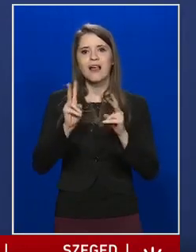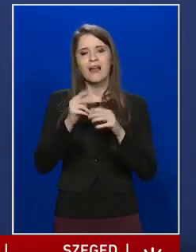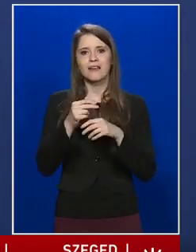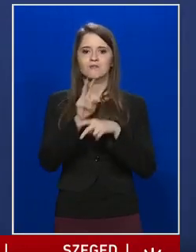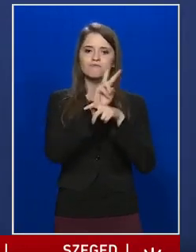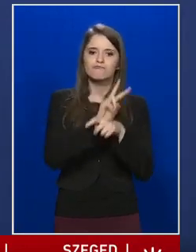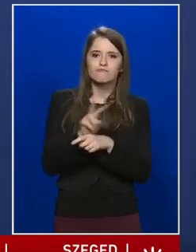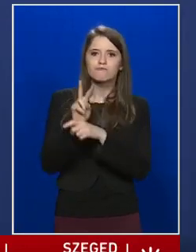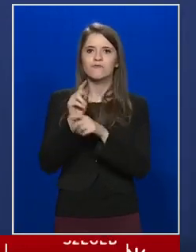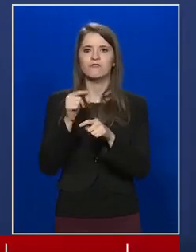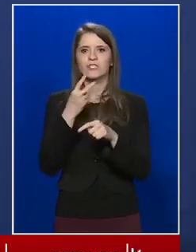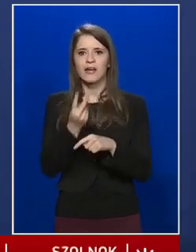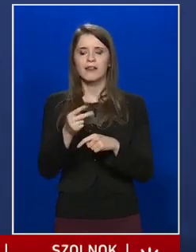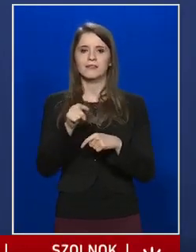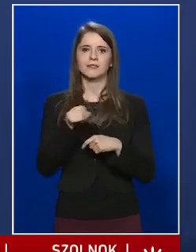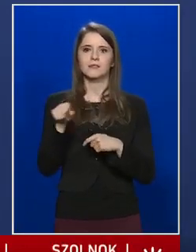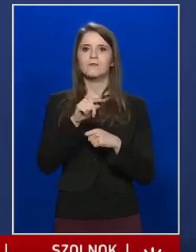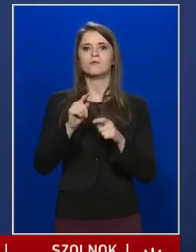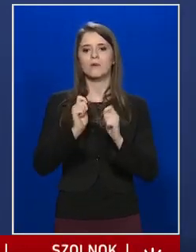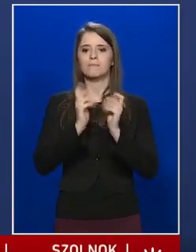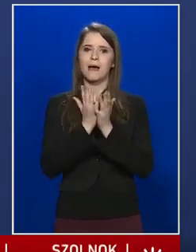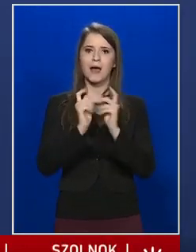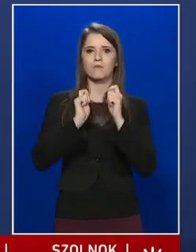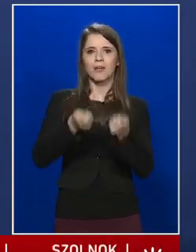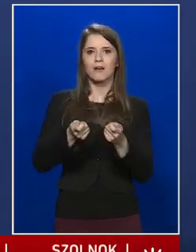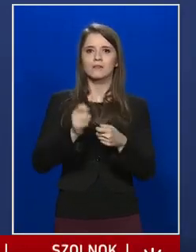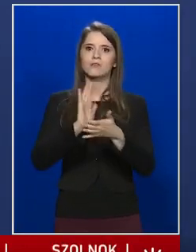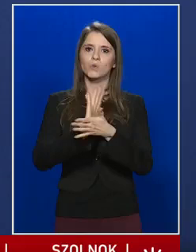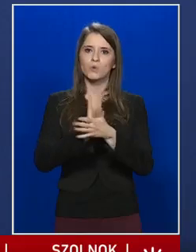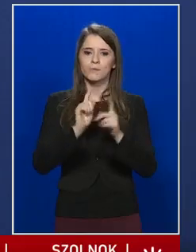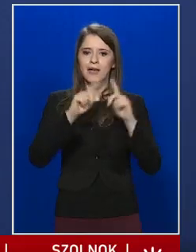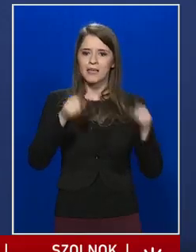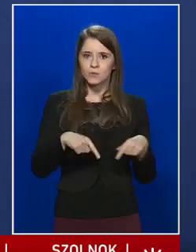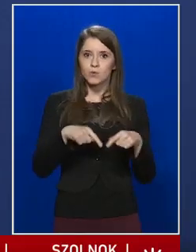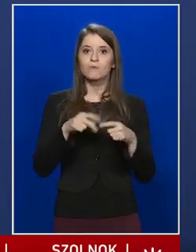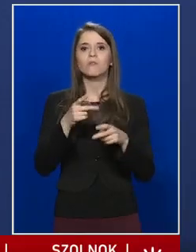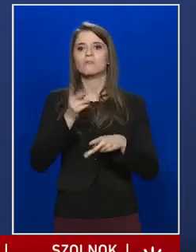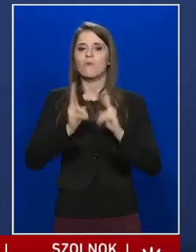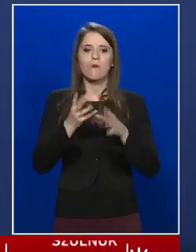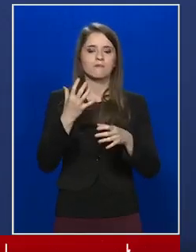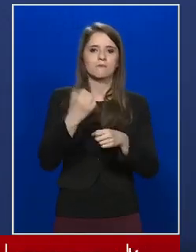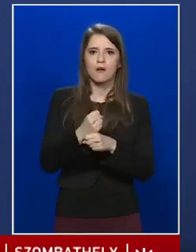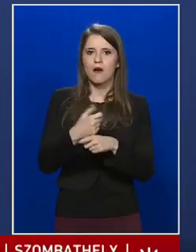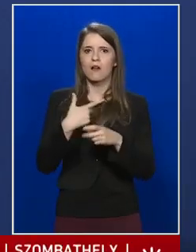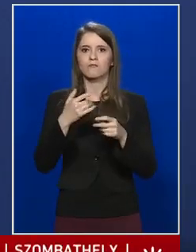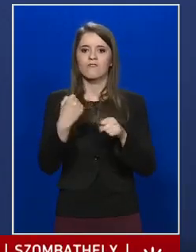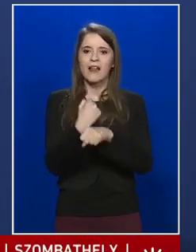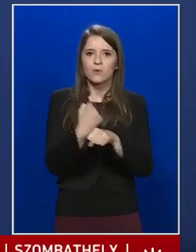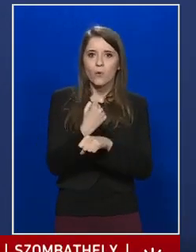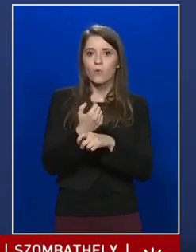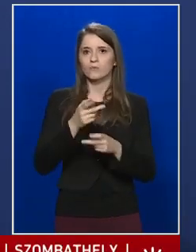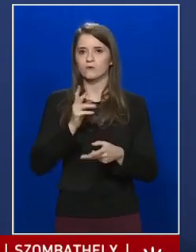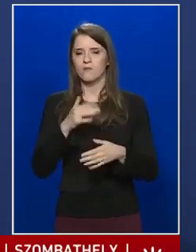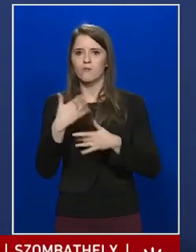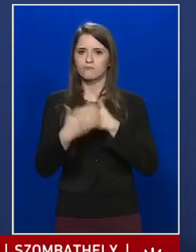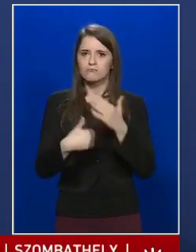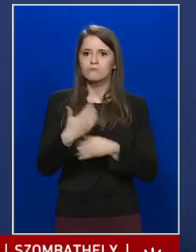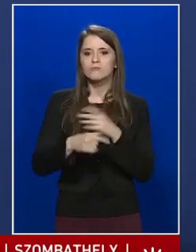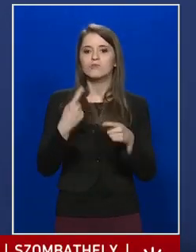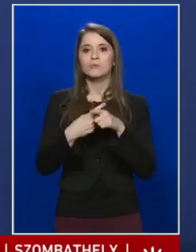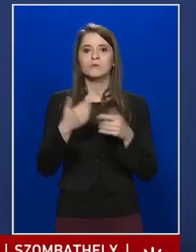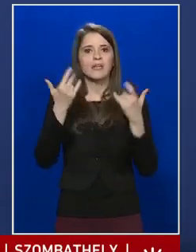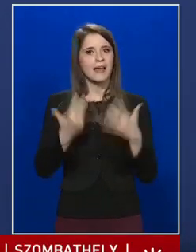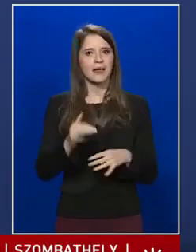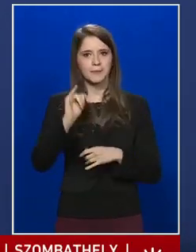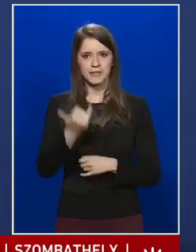a benyújtott dokumentumok és kérelmeknek a feldolgozottságát, illetve azoknak az eredményeit is,